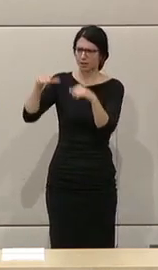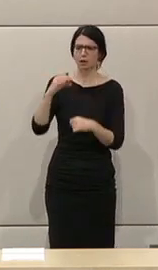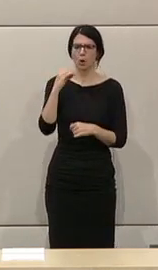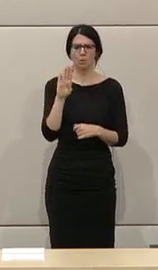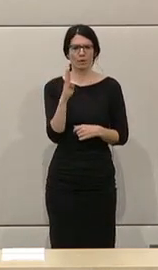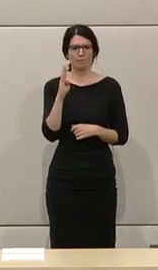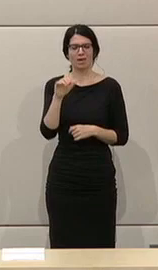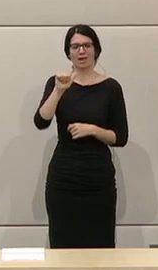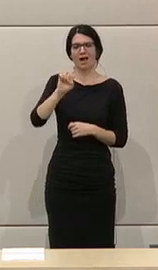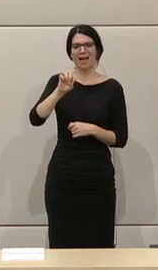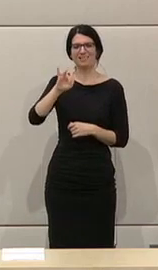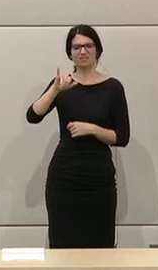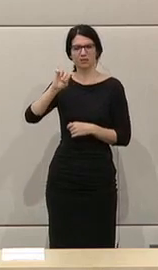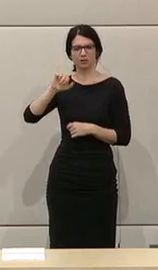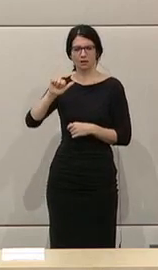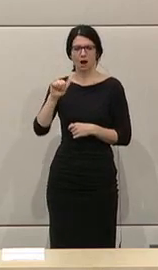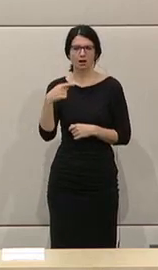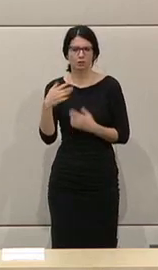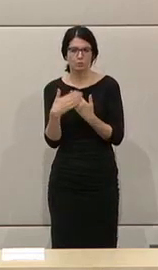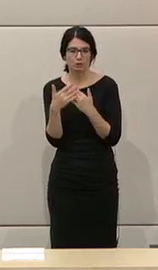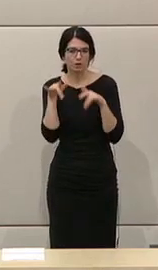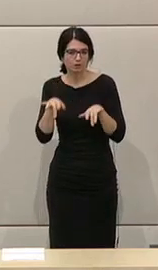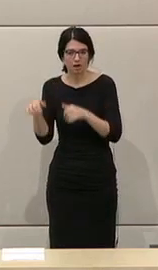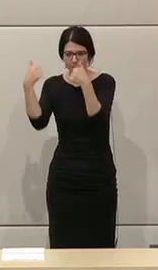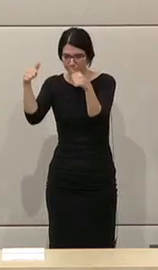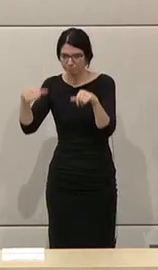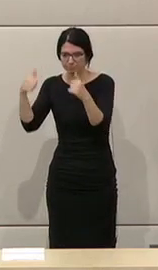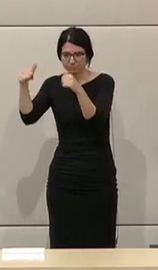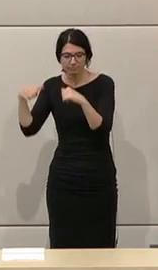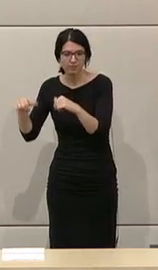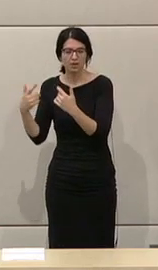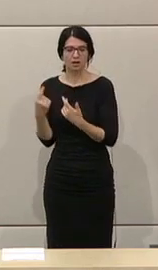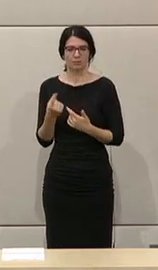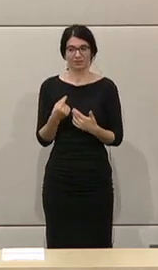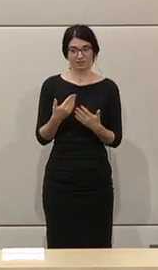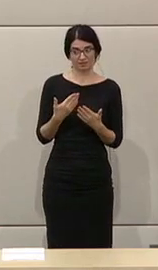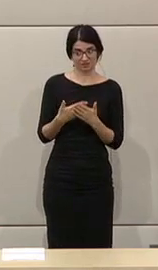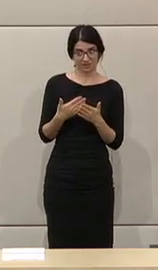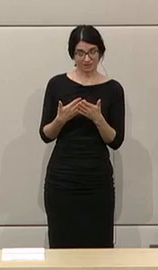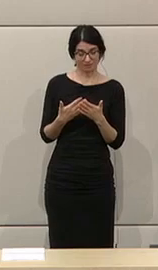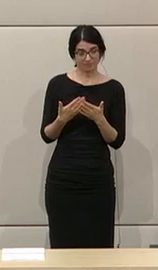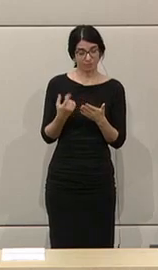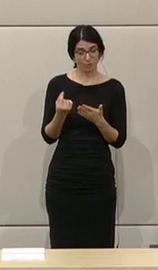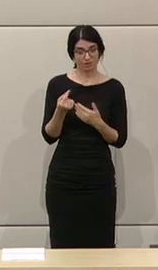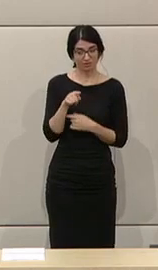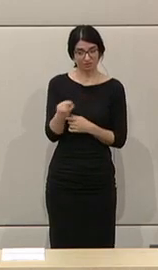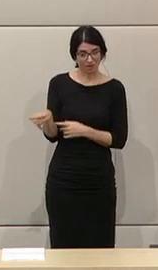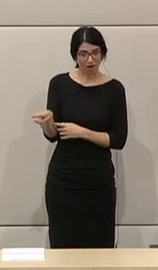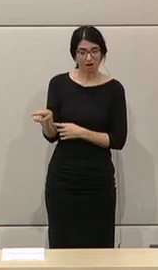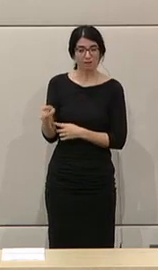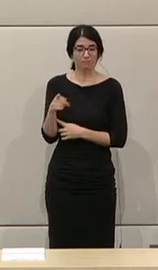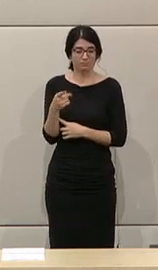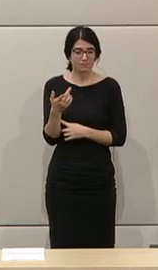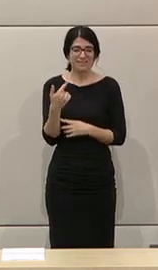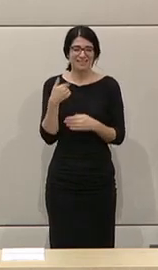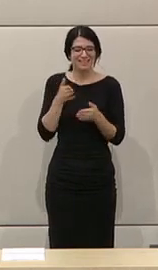ASFINAG und so weiter haben interessanterweise inseriert, wegen der großen Konkurrenz wahrscheinlich. Und dann war das in Wirklichkeit